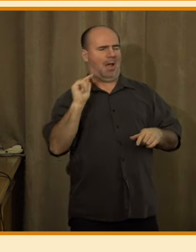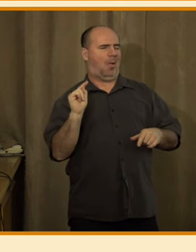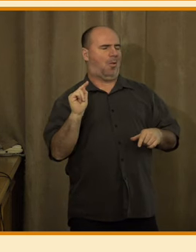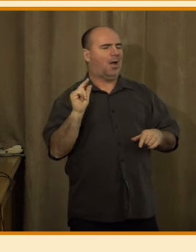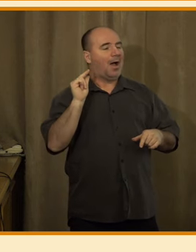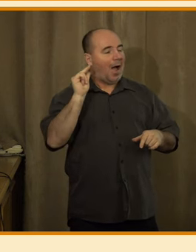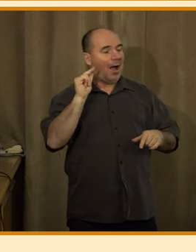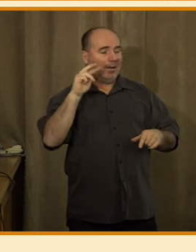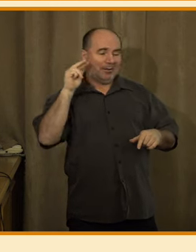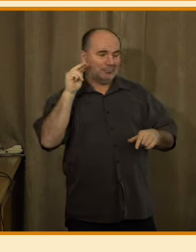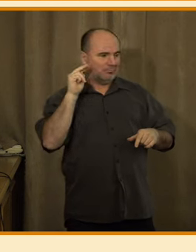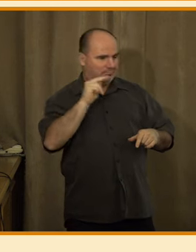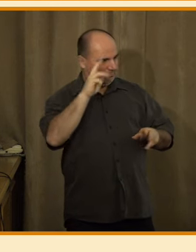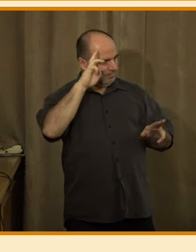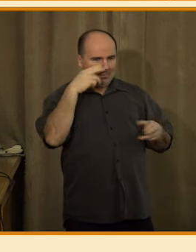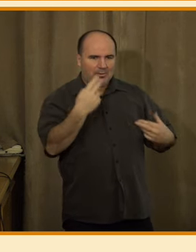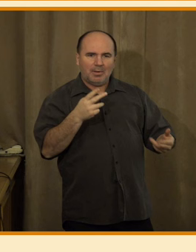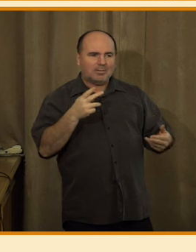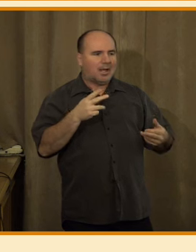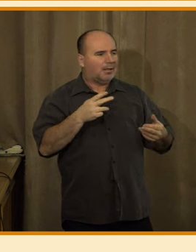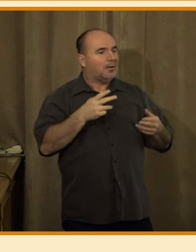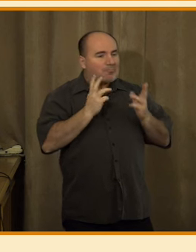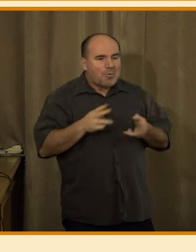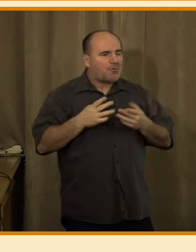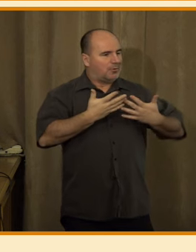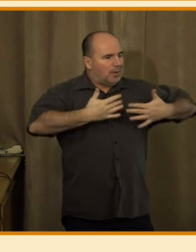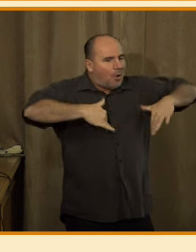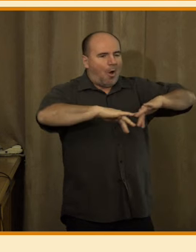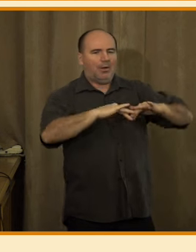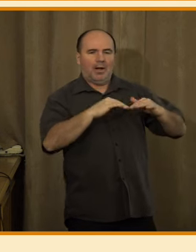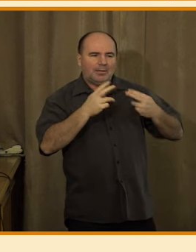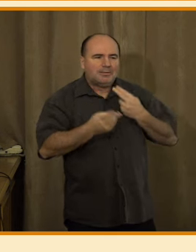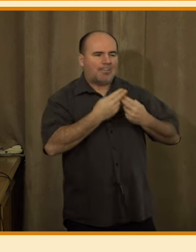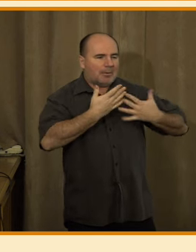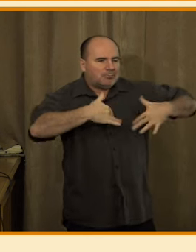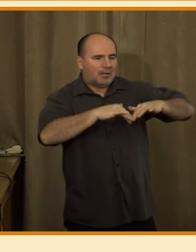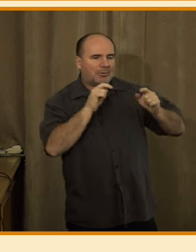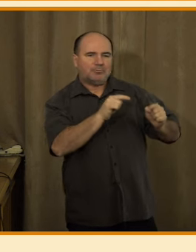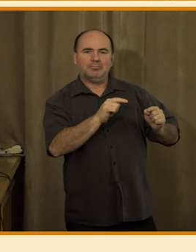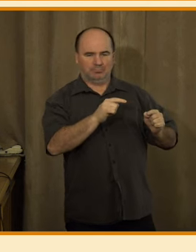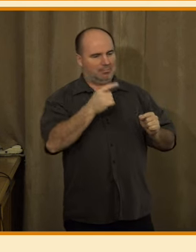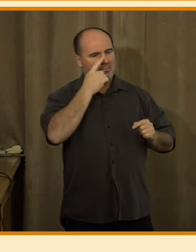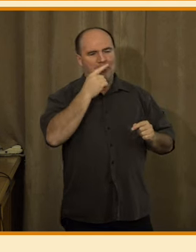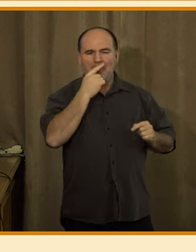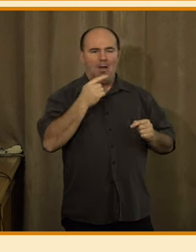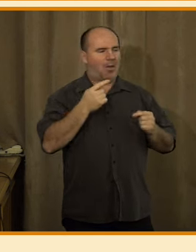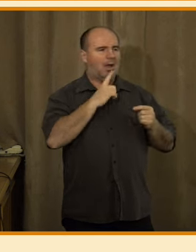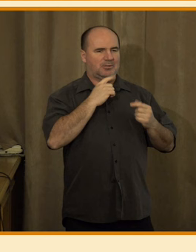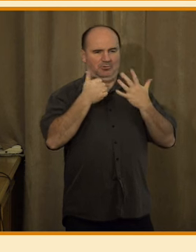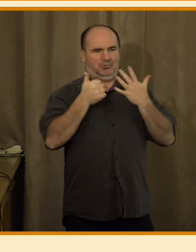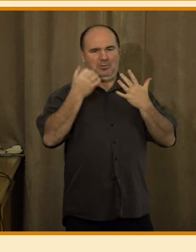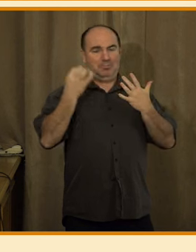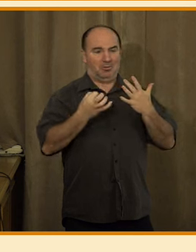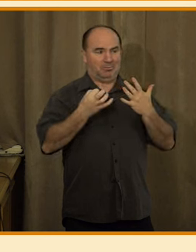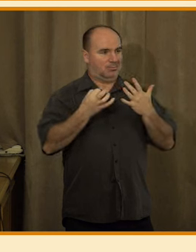kteří vůbec neznají možnosti zabezpečit se nějakým způsobem svůj profil. Jenom asi 6% jich uvedlo, že o takovýchto možnostech